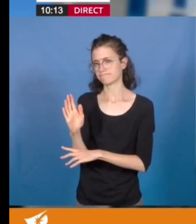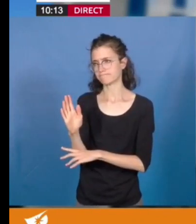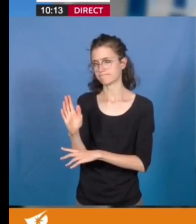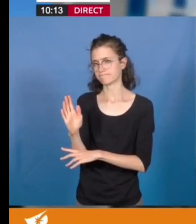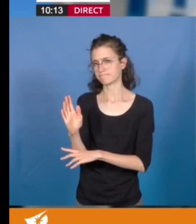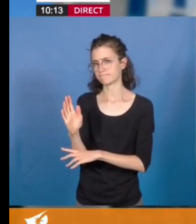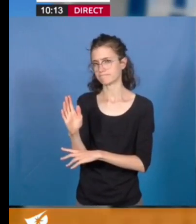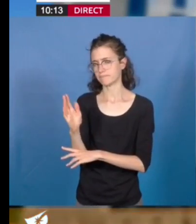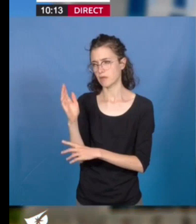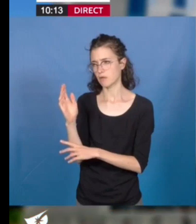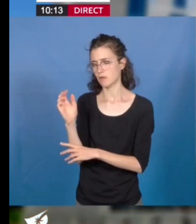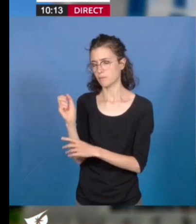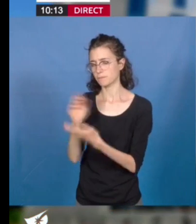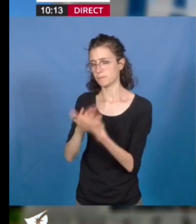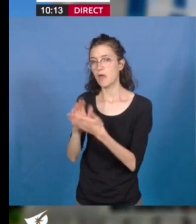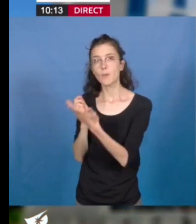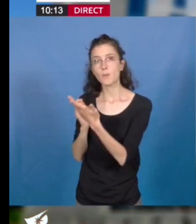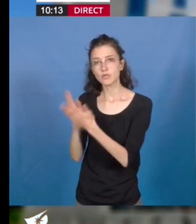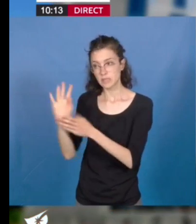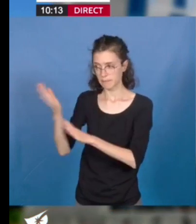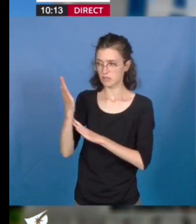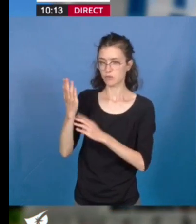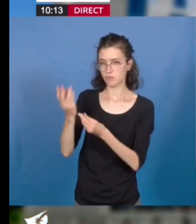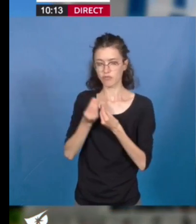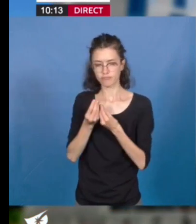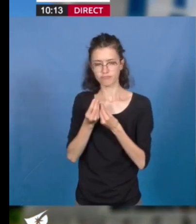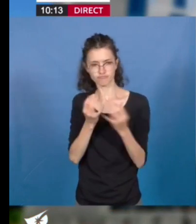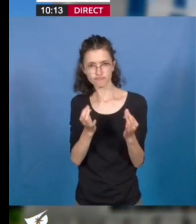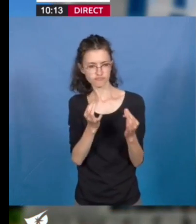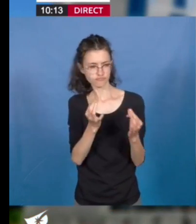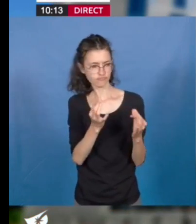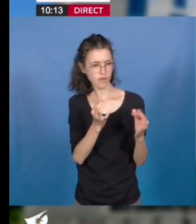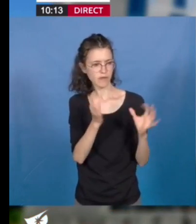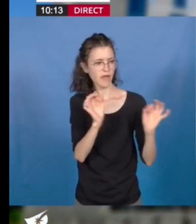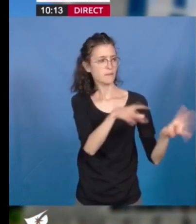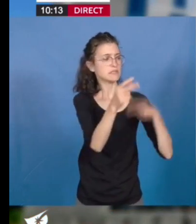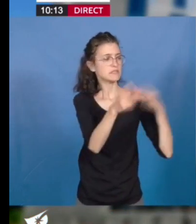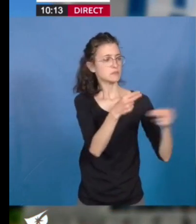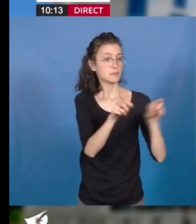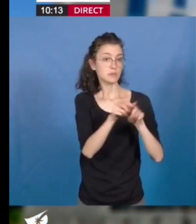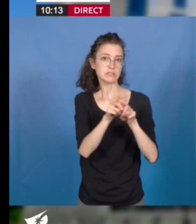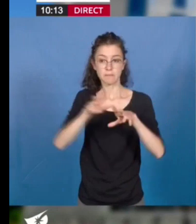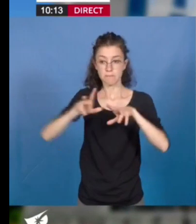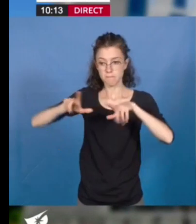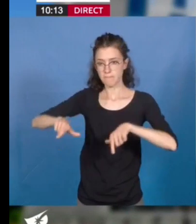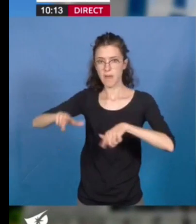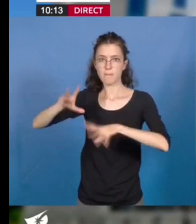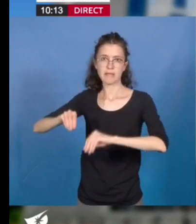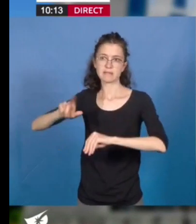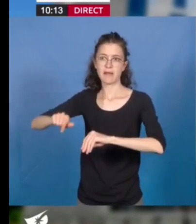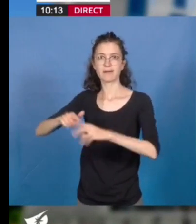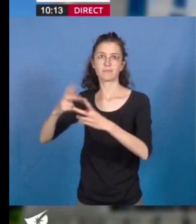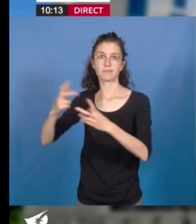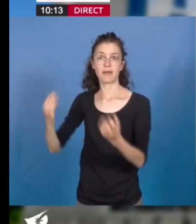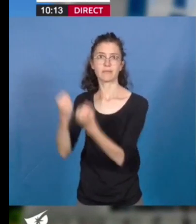la végétalisation et l'enjeu scénique que la place de la petite Hollande doit conserver. Un point de